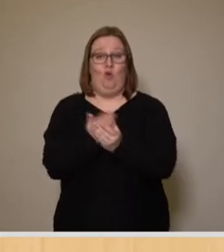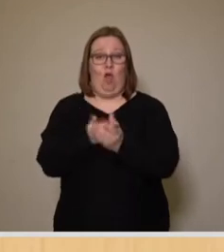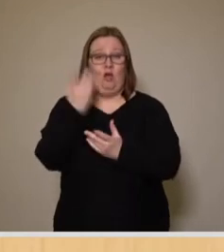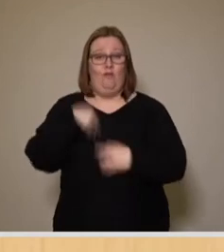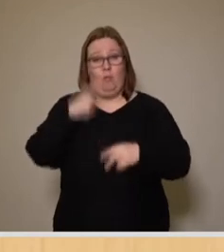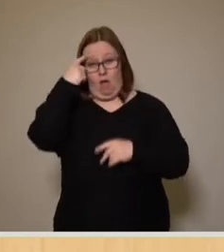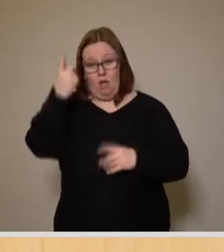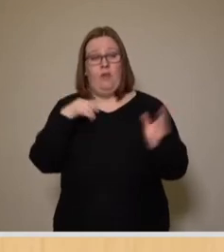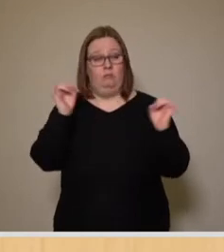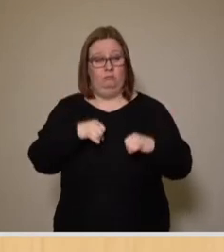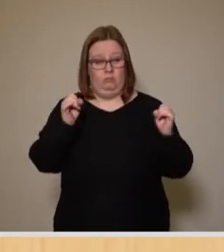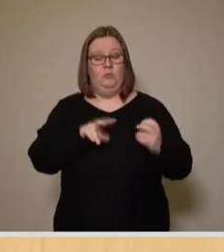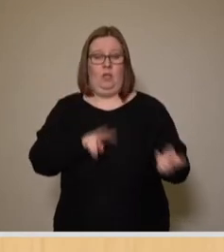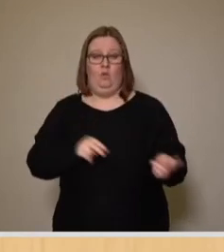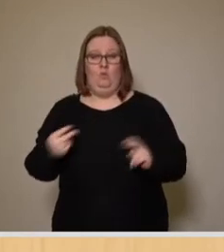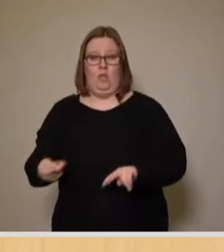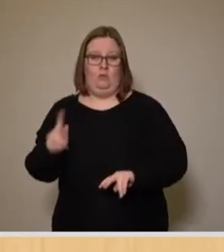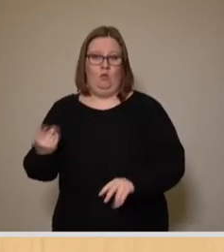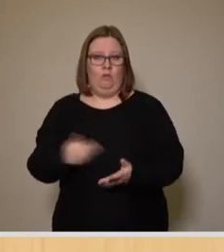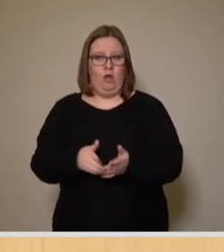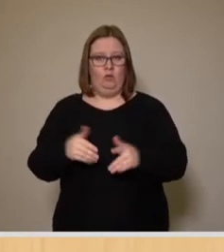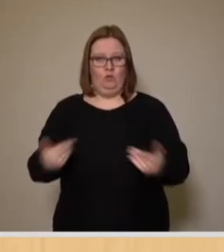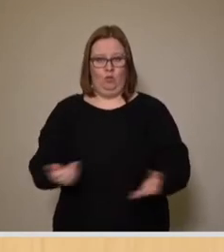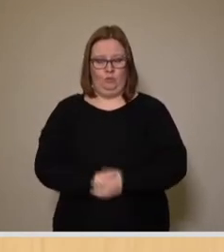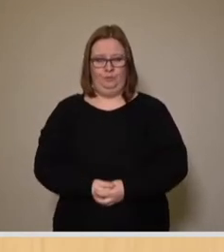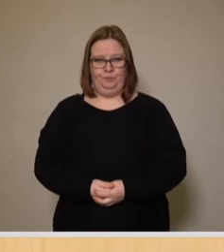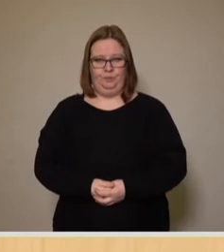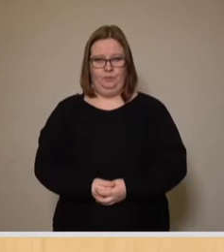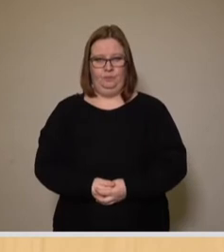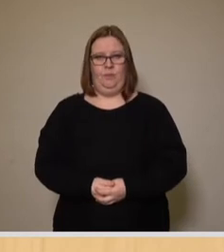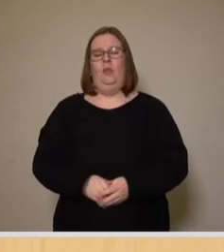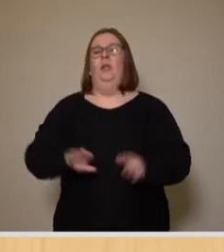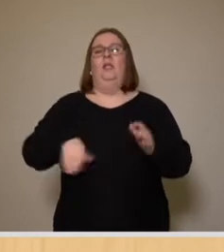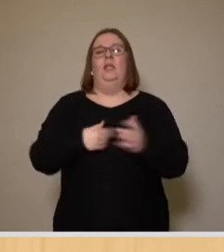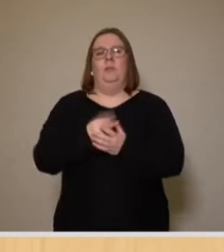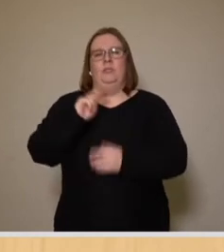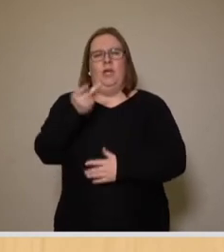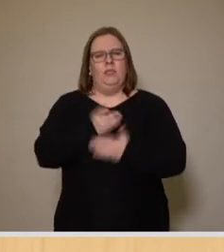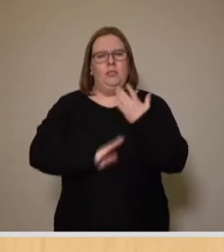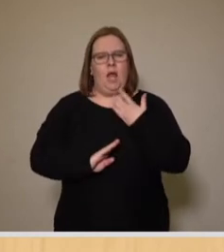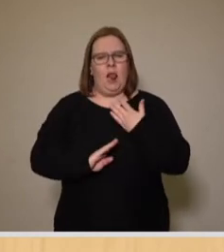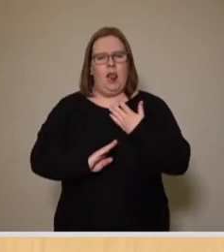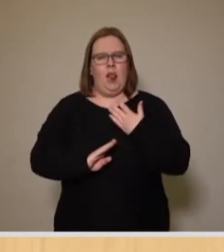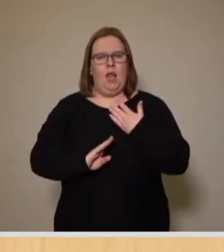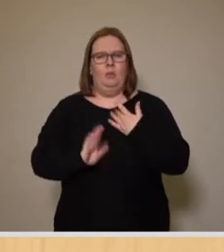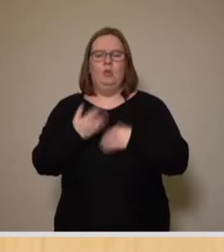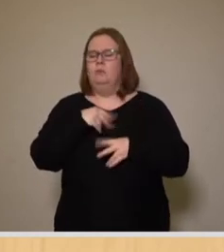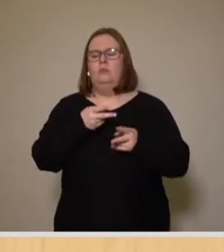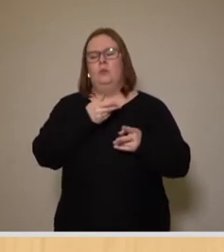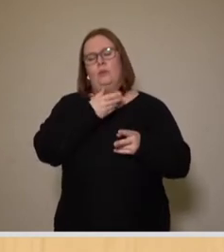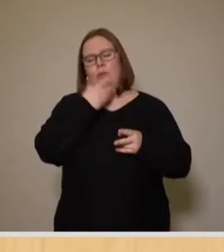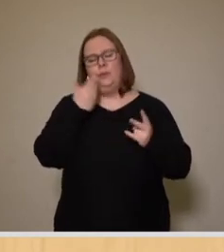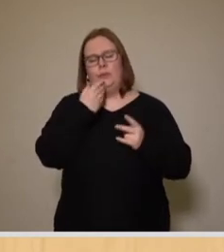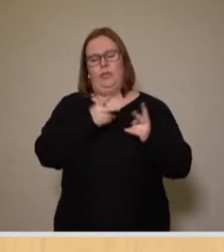des Rates, wenn sie bestätigt werden, in der weiteren Praxis um. Es gibt einen zweiten Teil, der nicht in dem unmittelbaren Rechtshandel in der